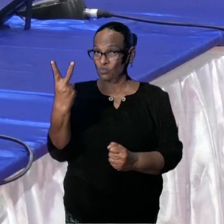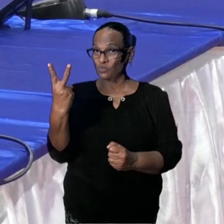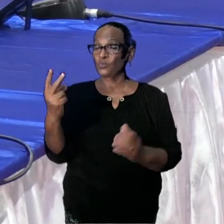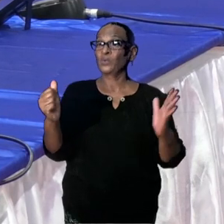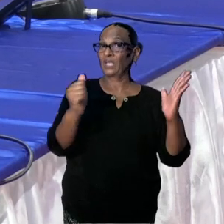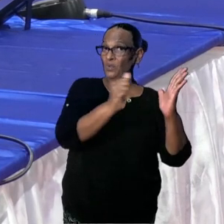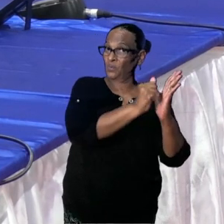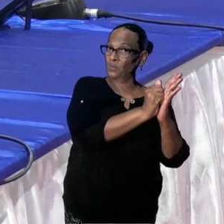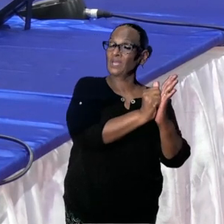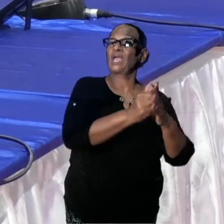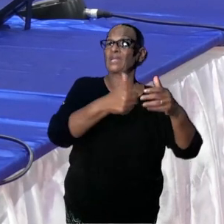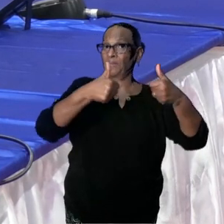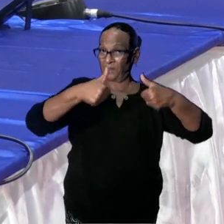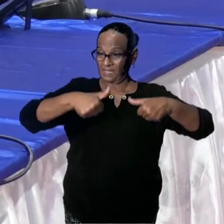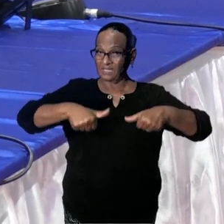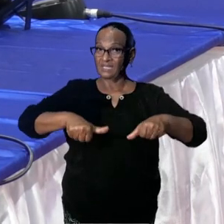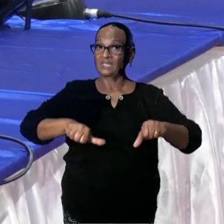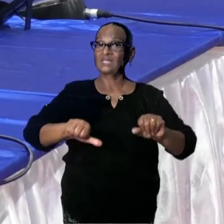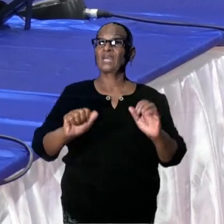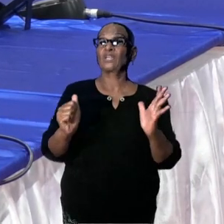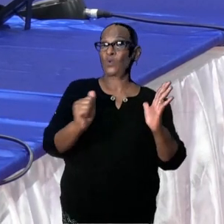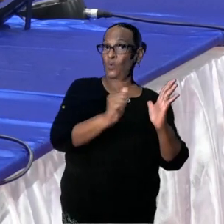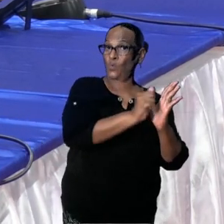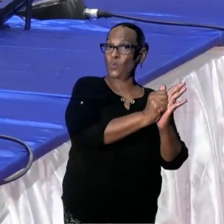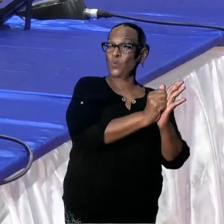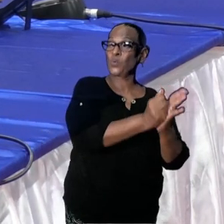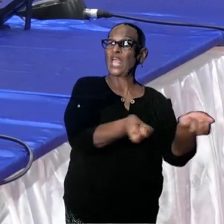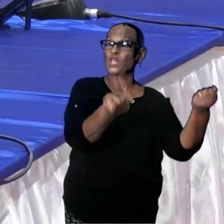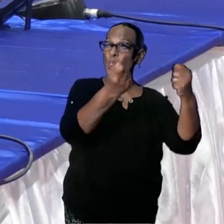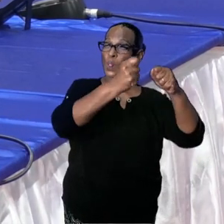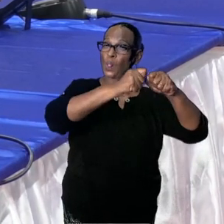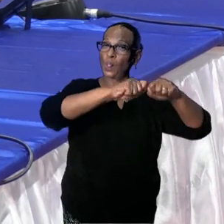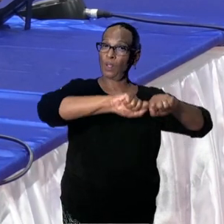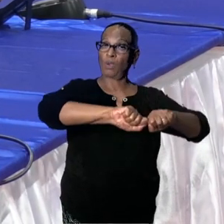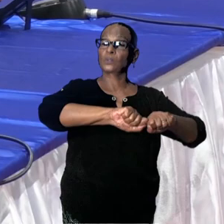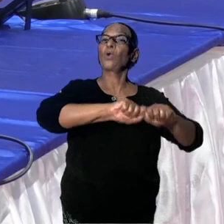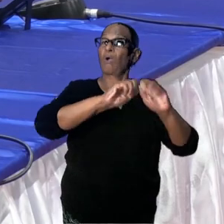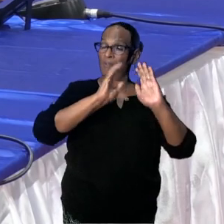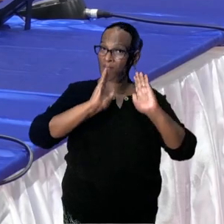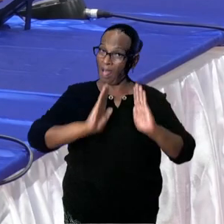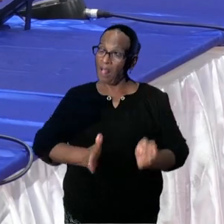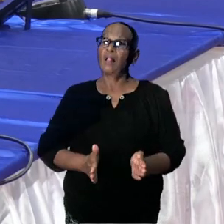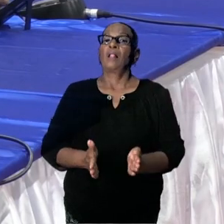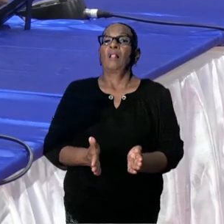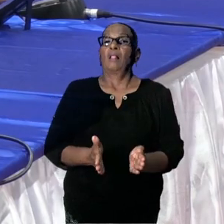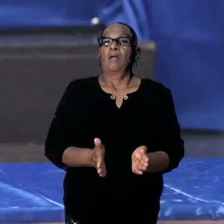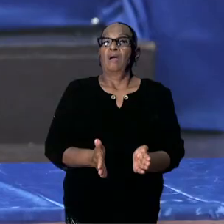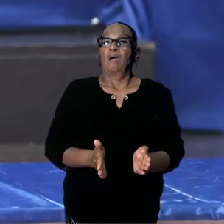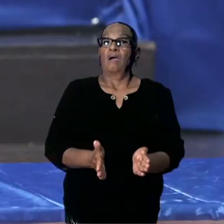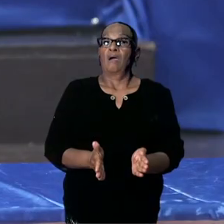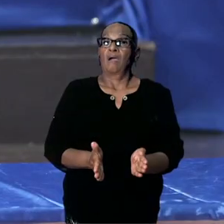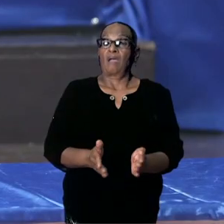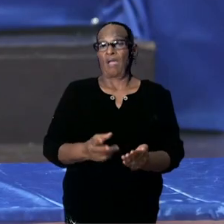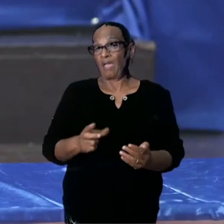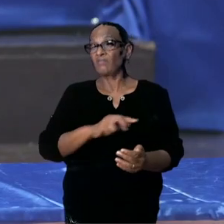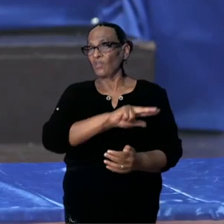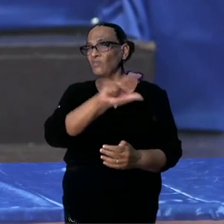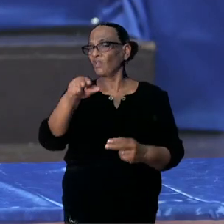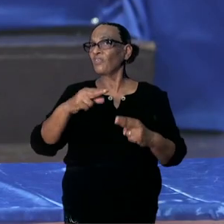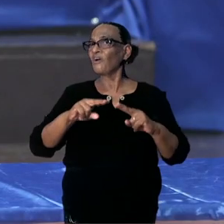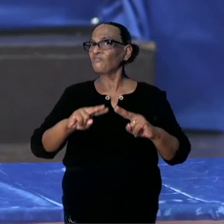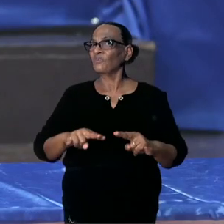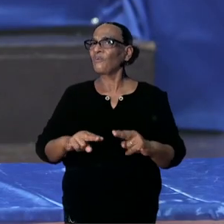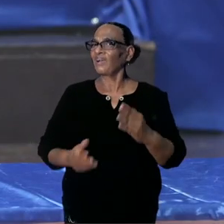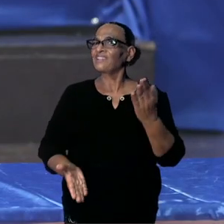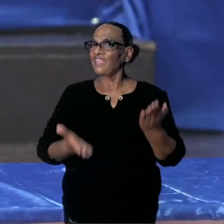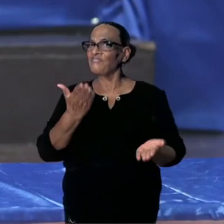aangescherpte maatregelen de weekend lockdowns gehad. En zoals u van ons verwacht is de